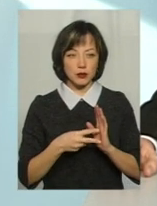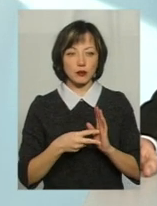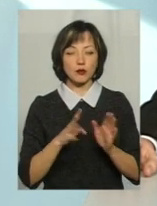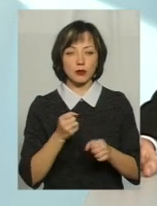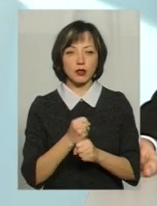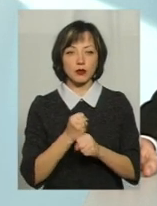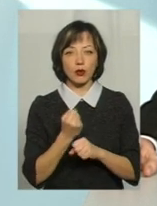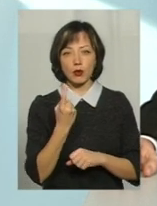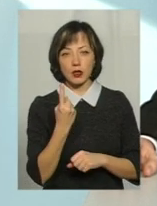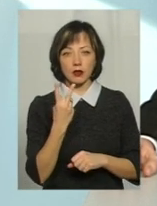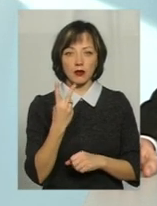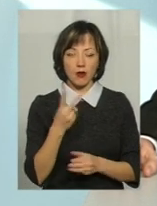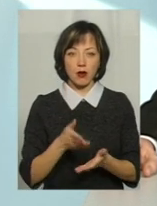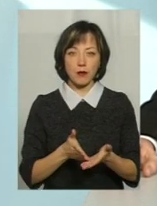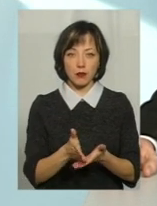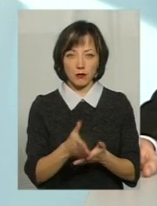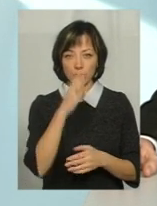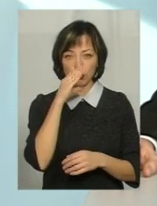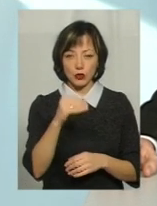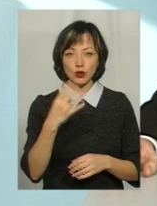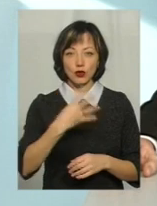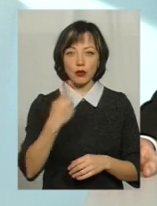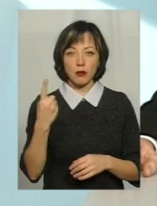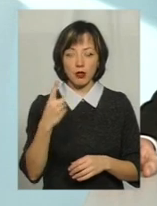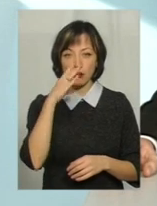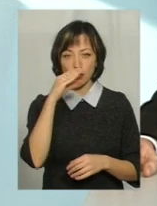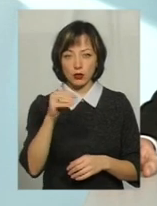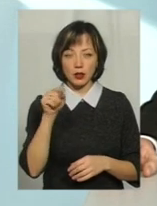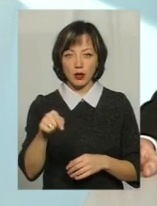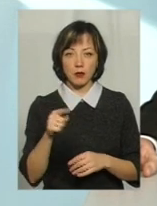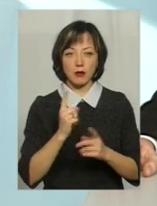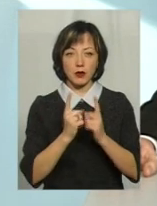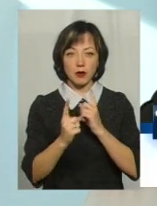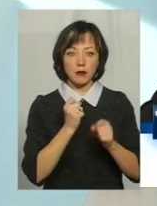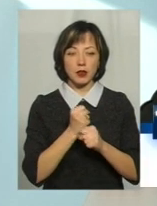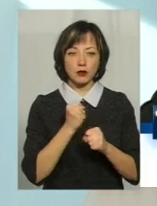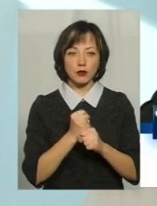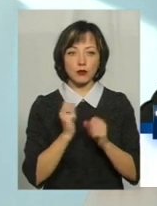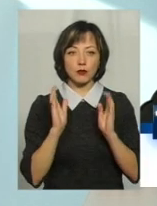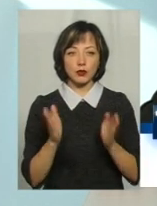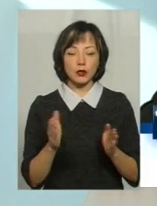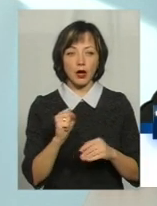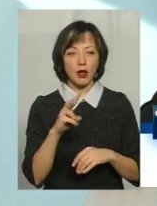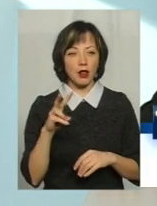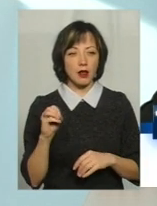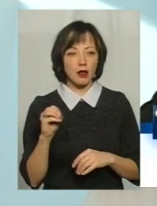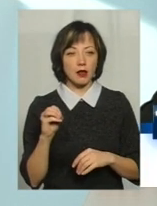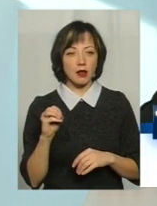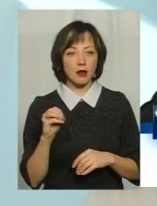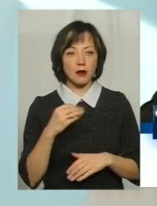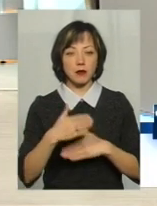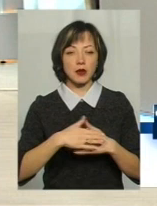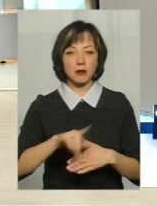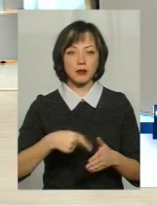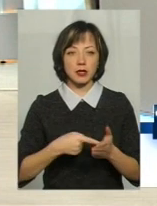буде працювати один чи два маршрути. 41 маршрут, який там ходив, працював, він буде, але він буде, як приміський